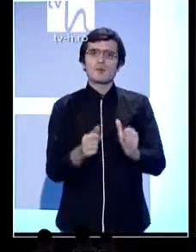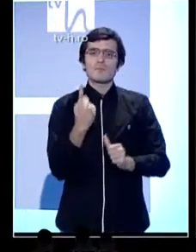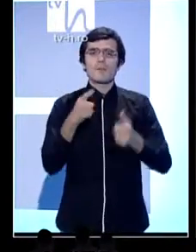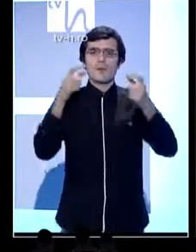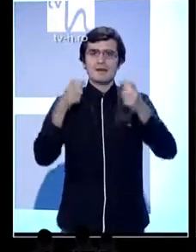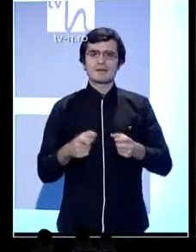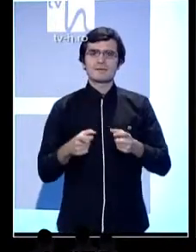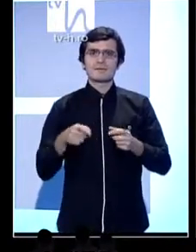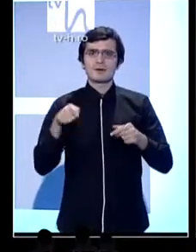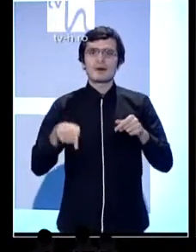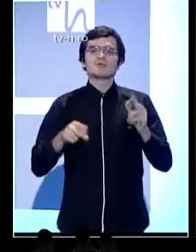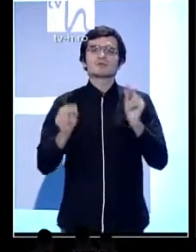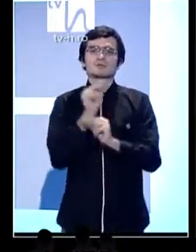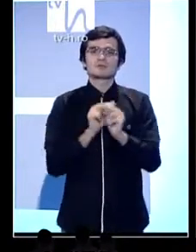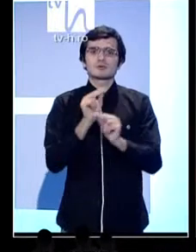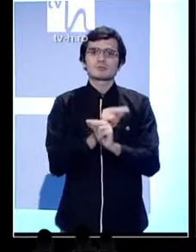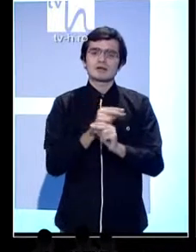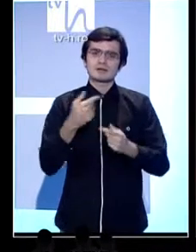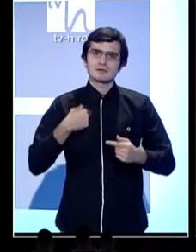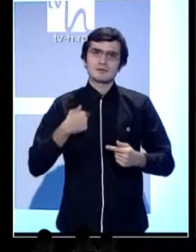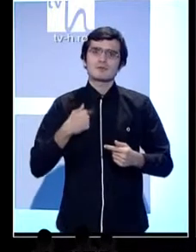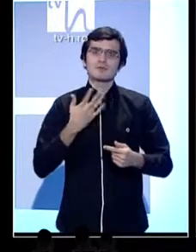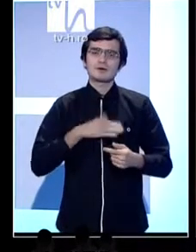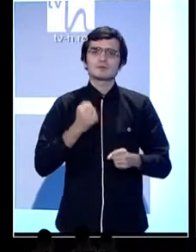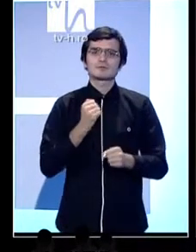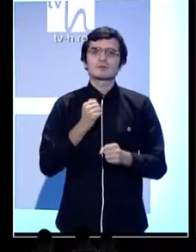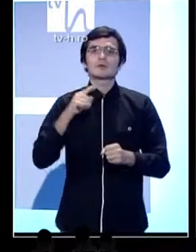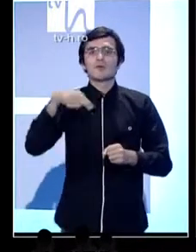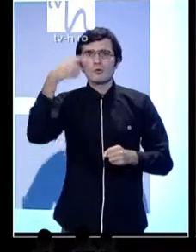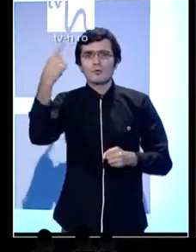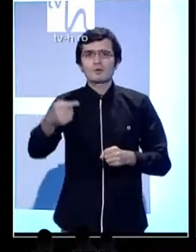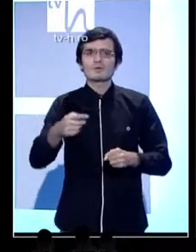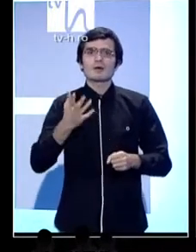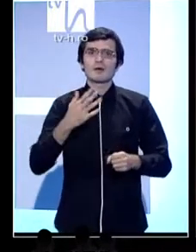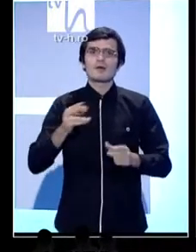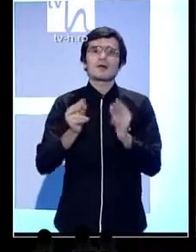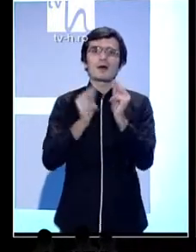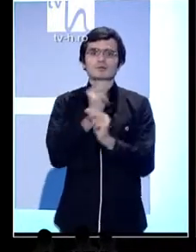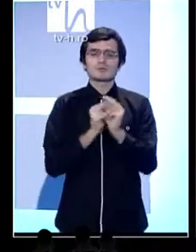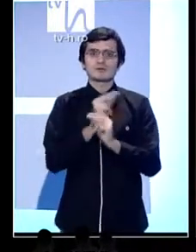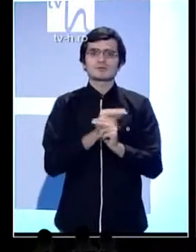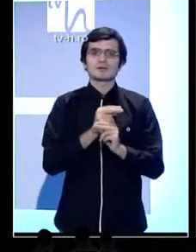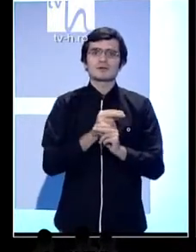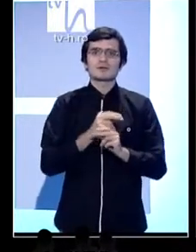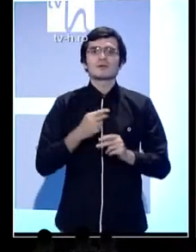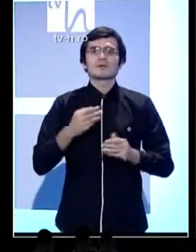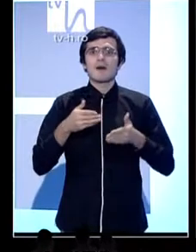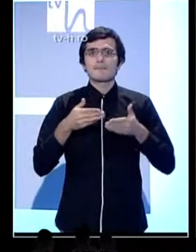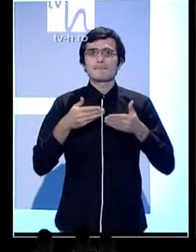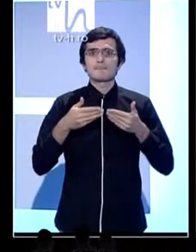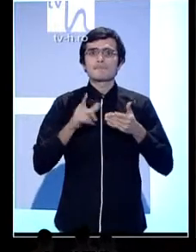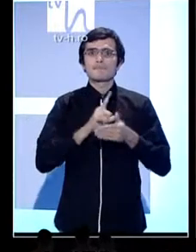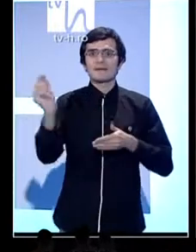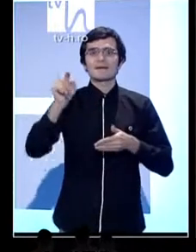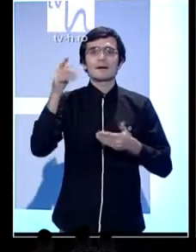asociație, asta este făcută pentru spirit. După care următoarea asociație care va porni în această asociație, va fi aceea pentru